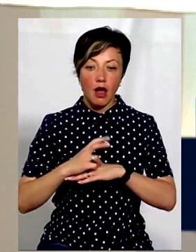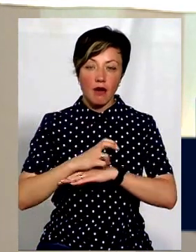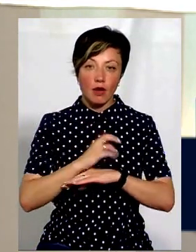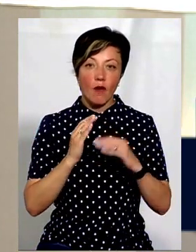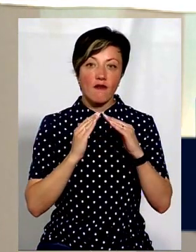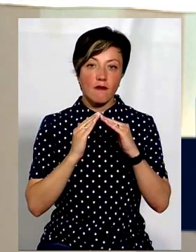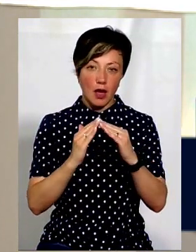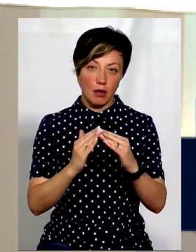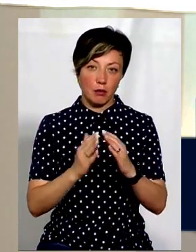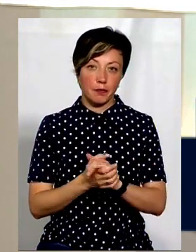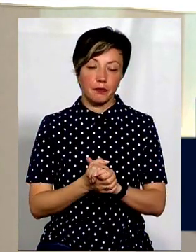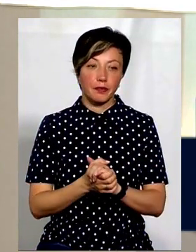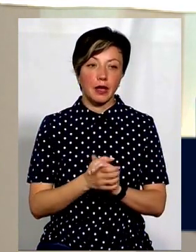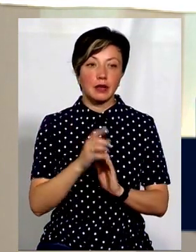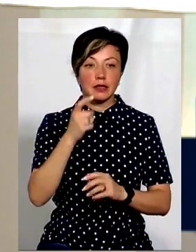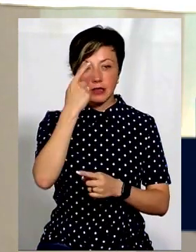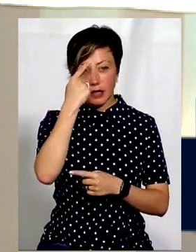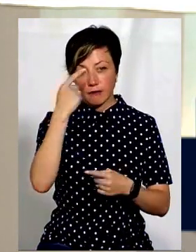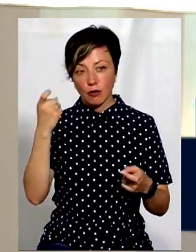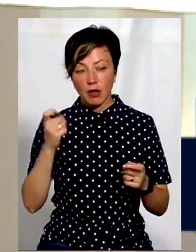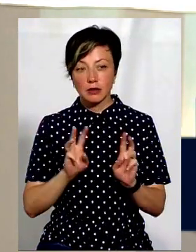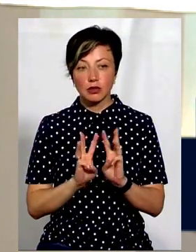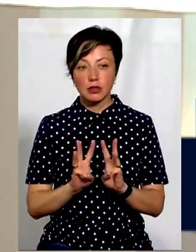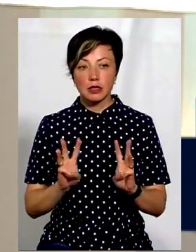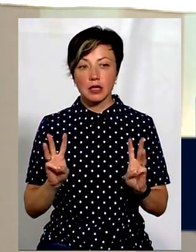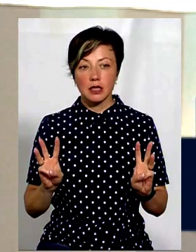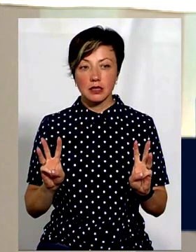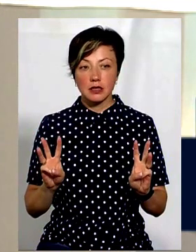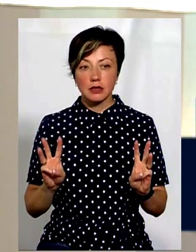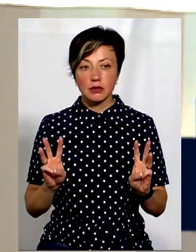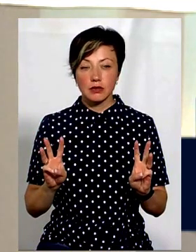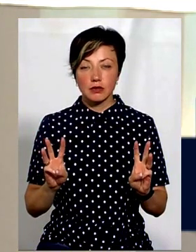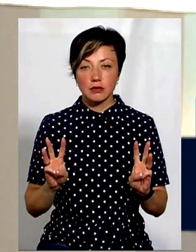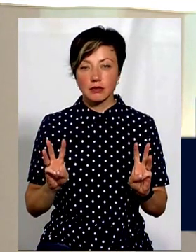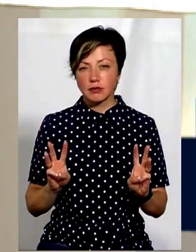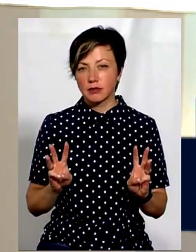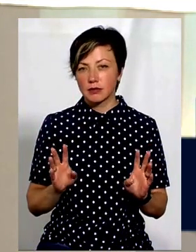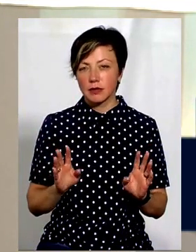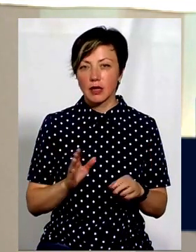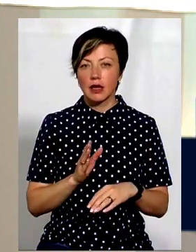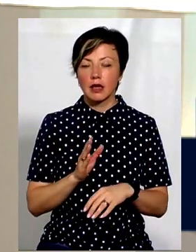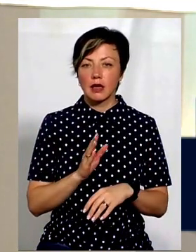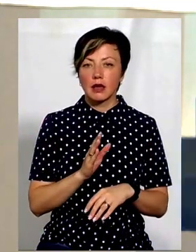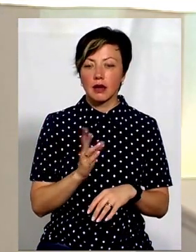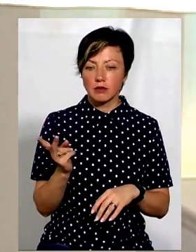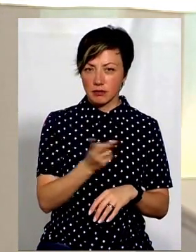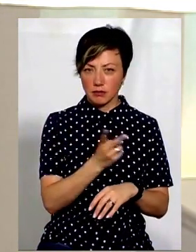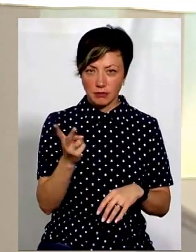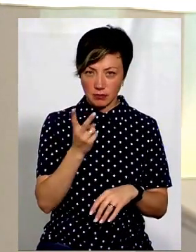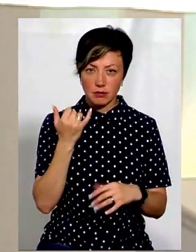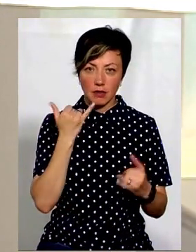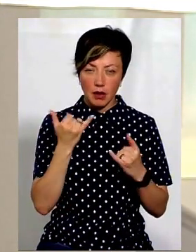ферм, за інформацією сайту agrovery.com. І Роман Репко, і Вадим